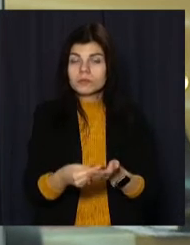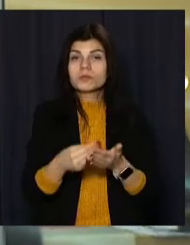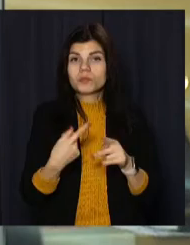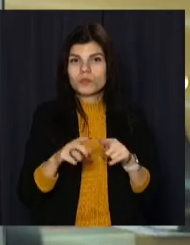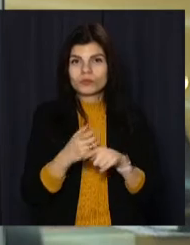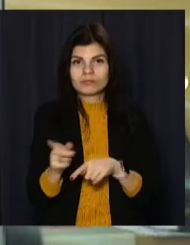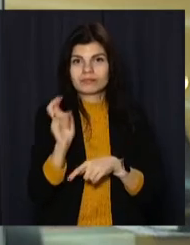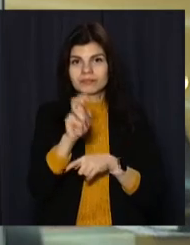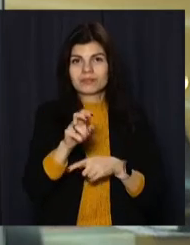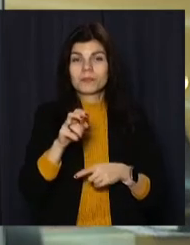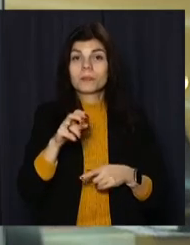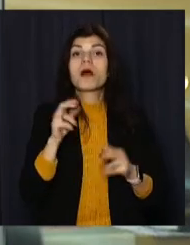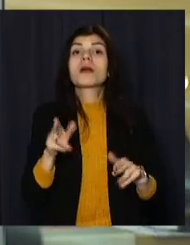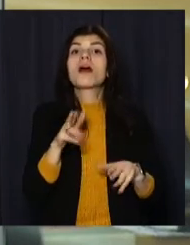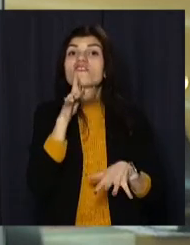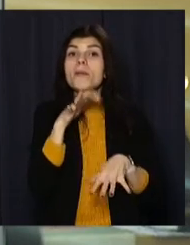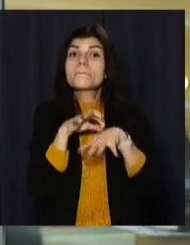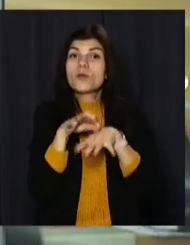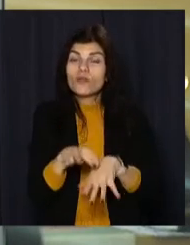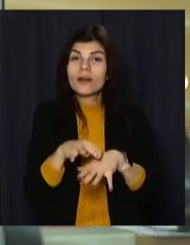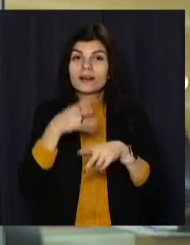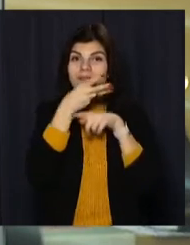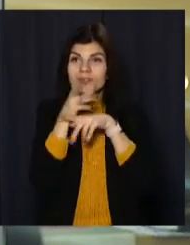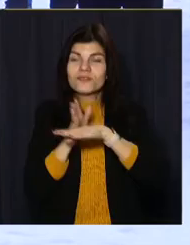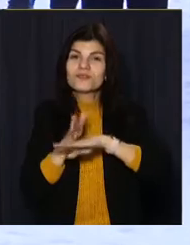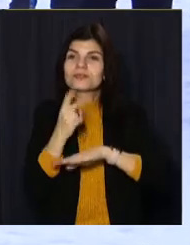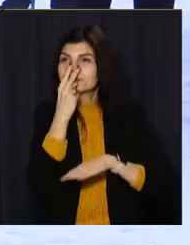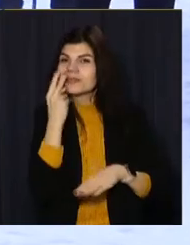проводять час у таборі, бачила знімальна група відкритого.